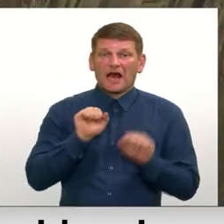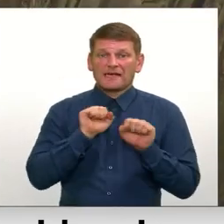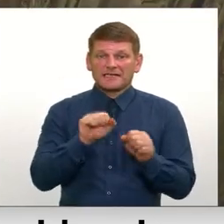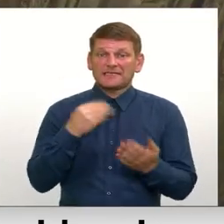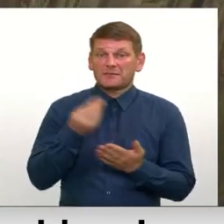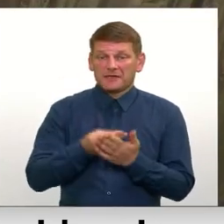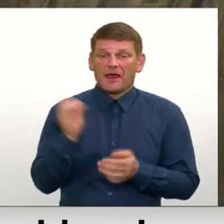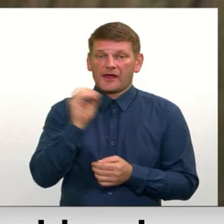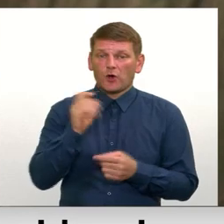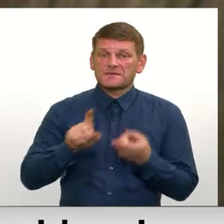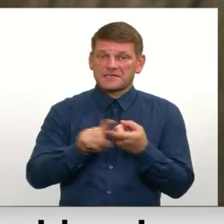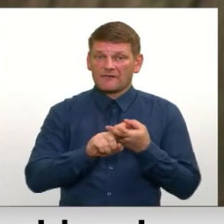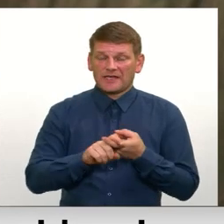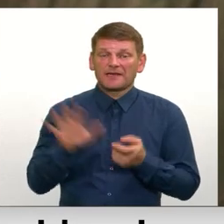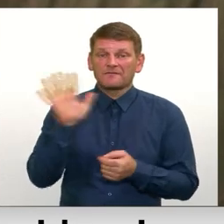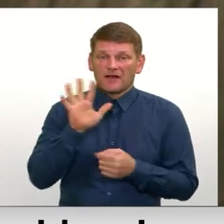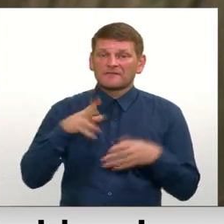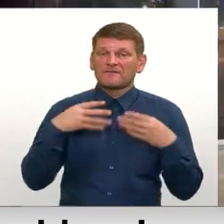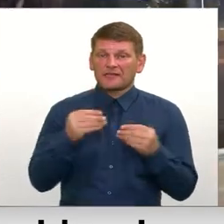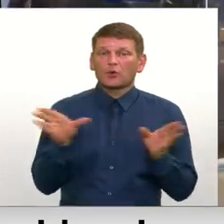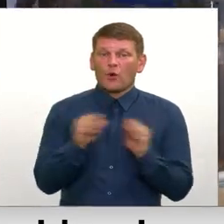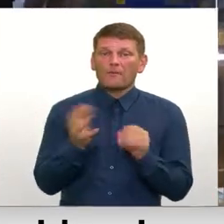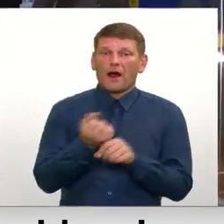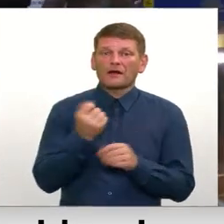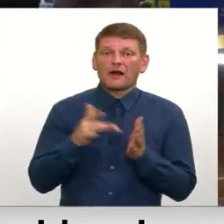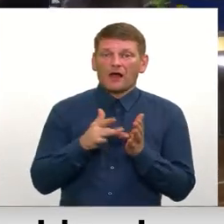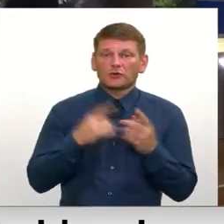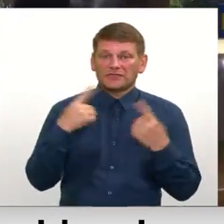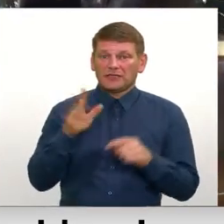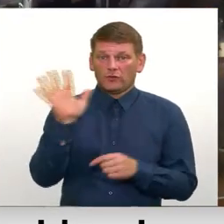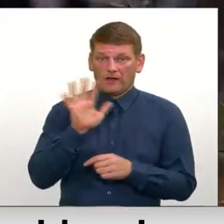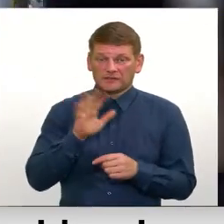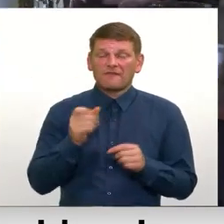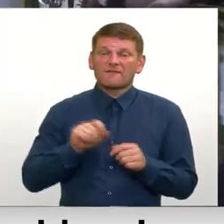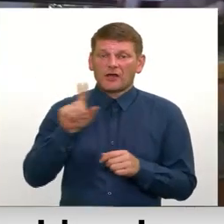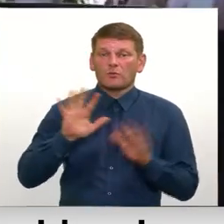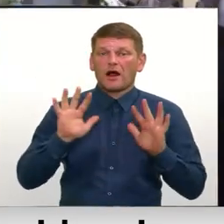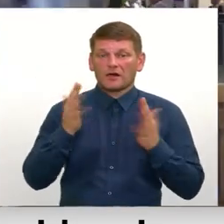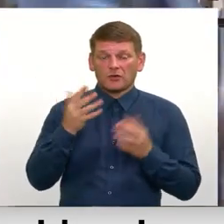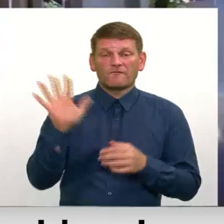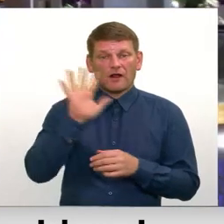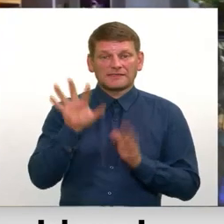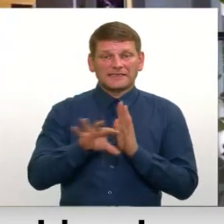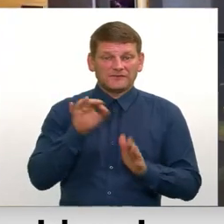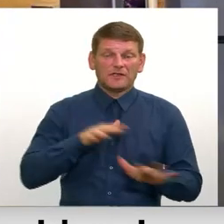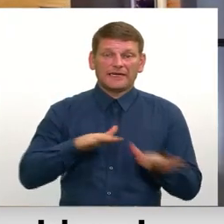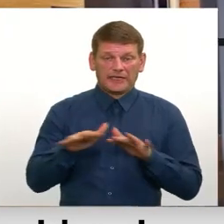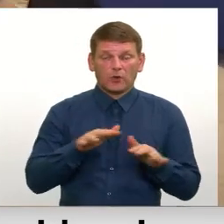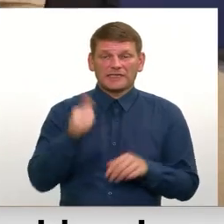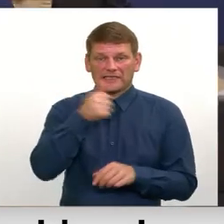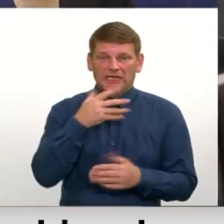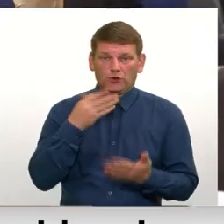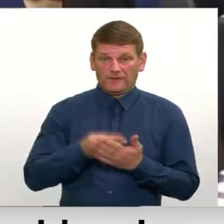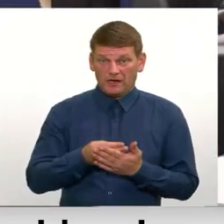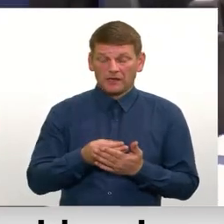iepirkumiem Eiropas savienības valstis veids kopā ar kādu citu valsti. Vairumā gadījumā valsts izvēlas rīkoties individuāli.